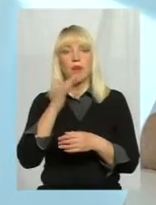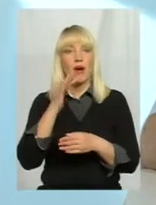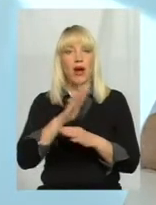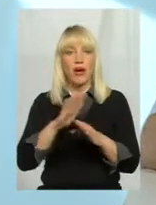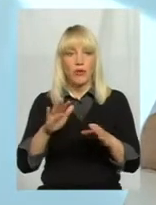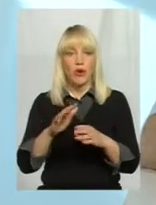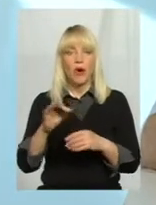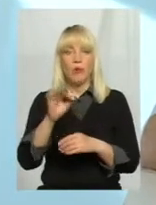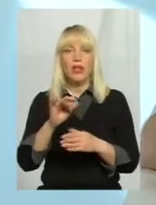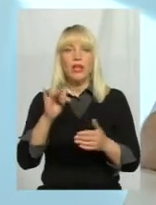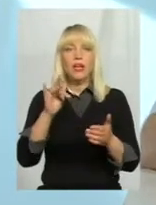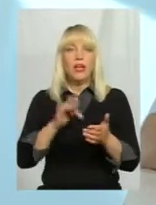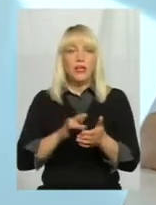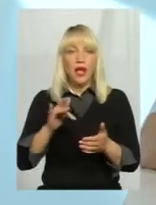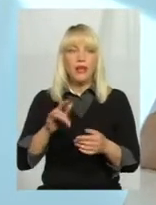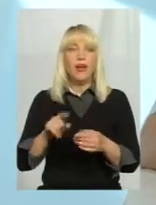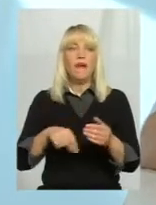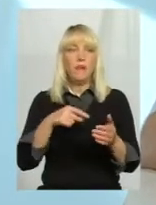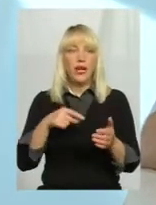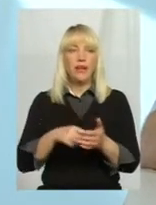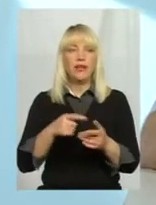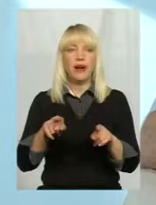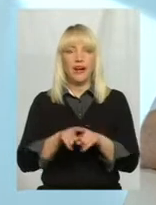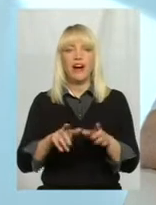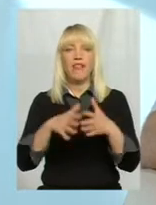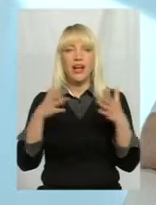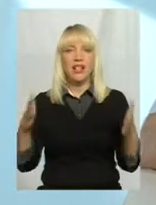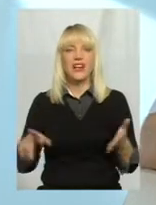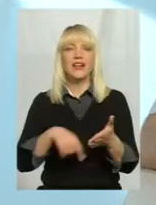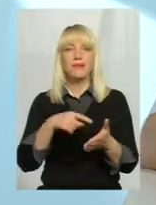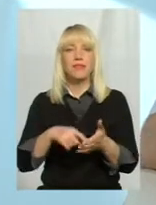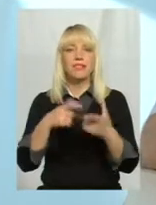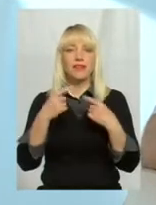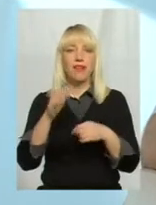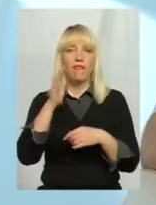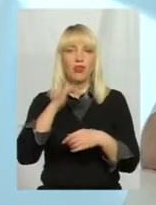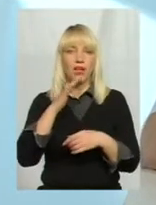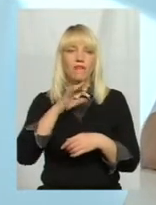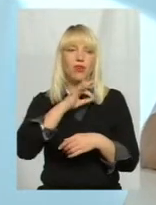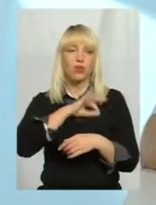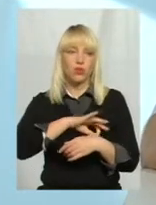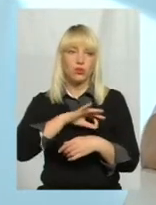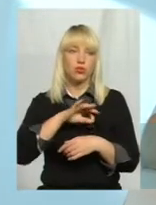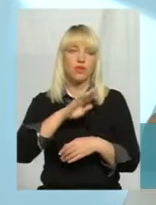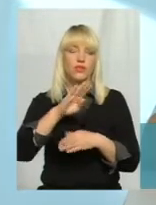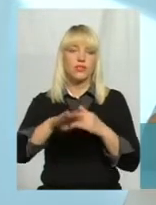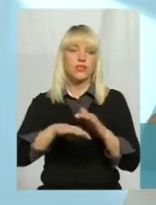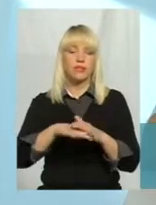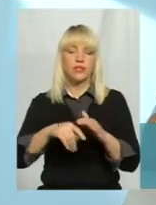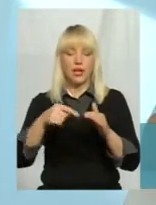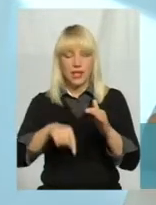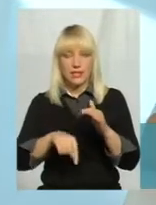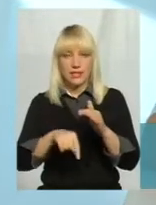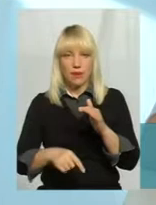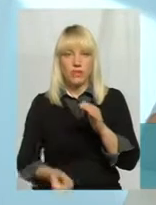будемо так сказати, обласних центрів, міст, таких великих міст, де вода використовується із підземних джерел.